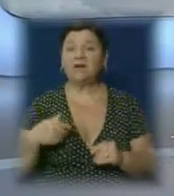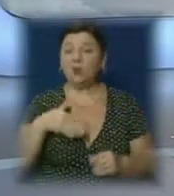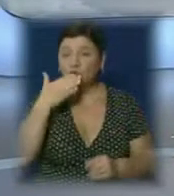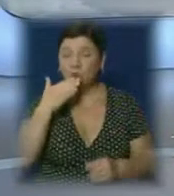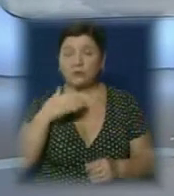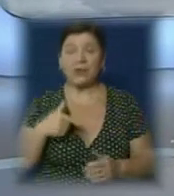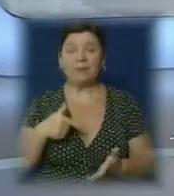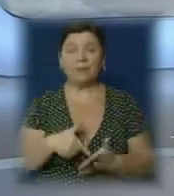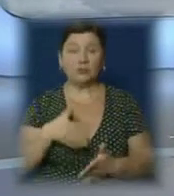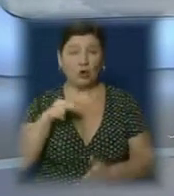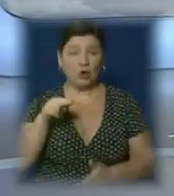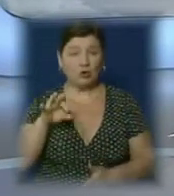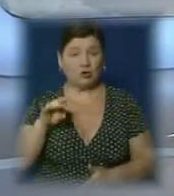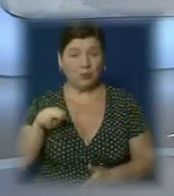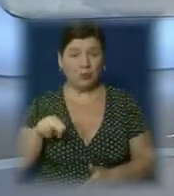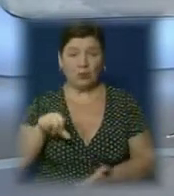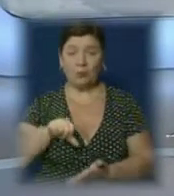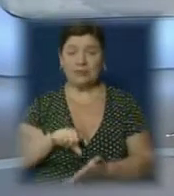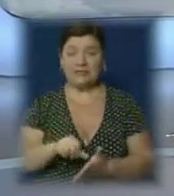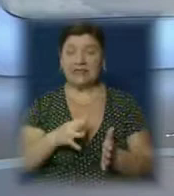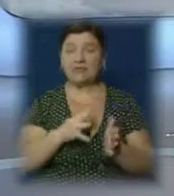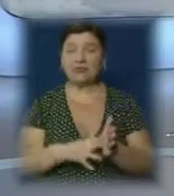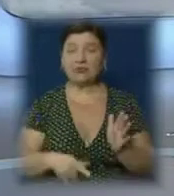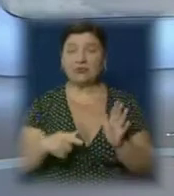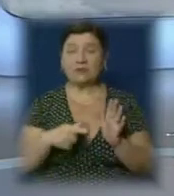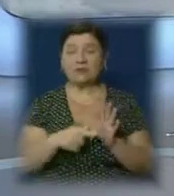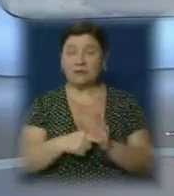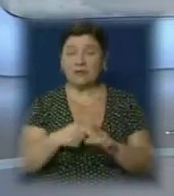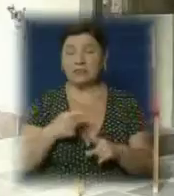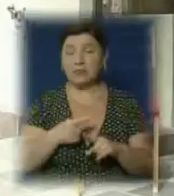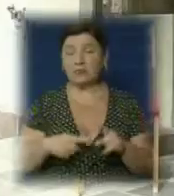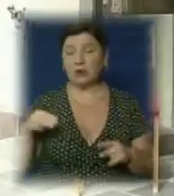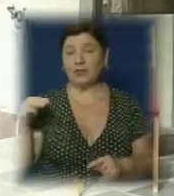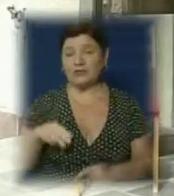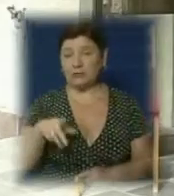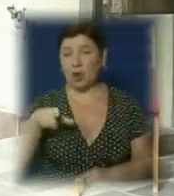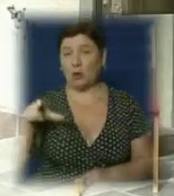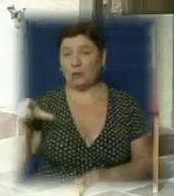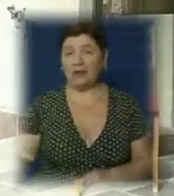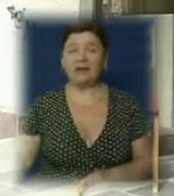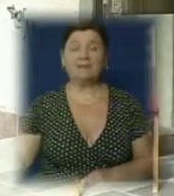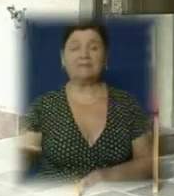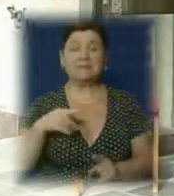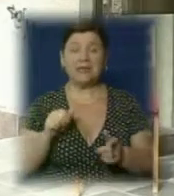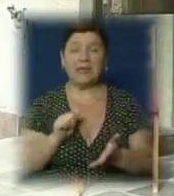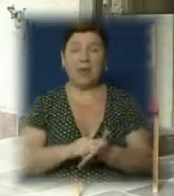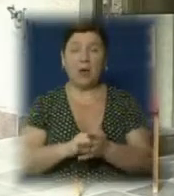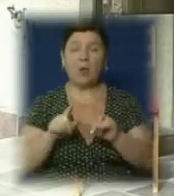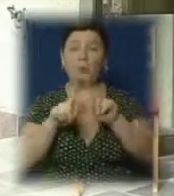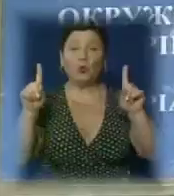місто Чоп. Участь у голосуванні взяли 97,5 тисяч громадян. Наразі всі бюлетені зберігаються під